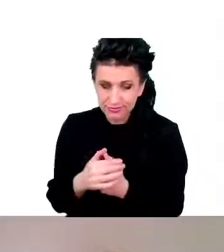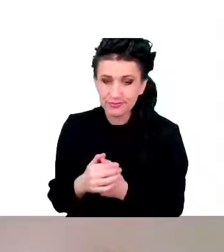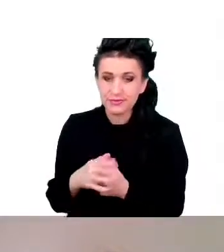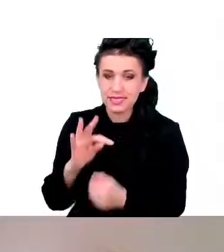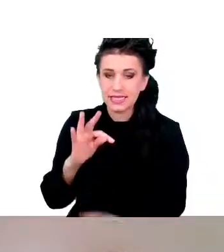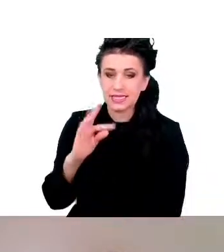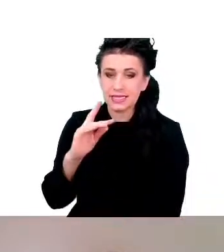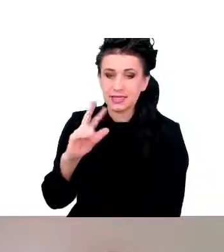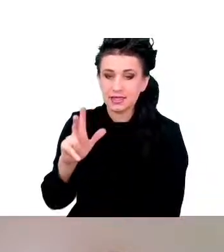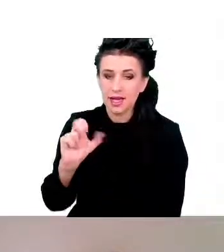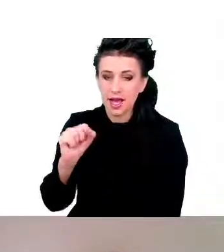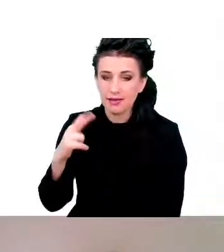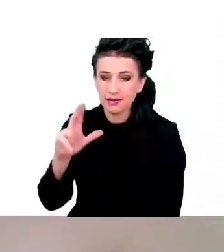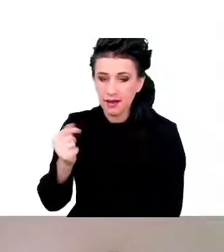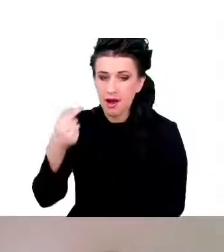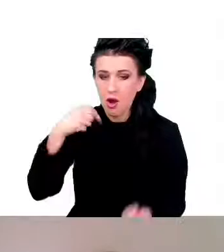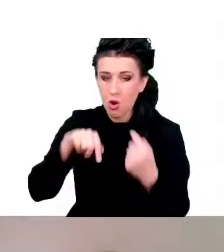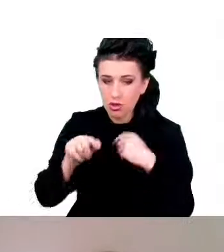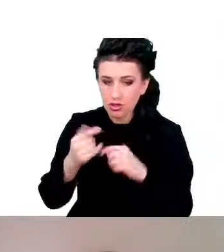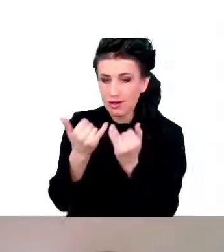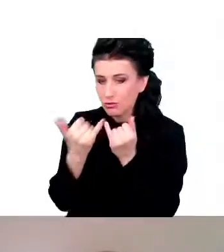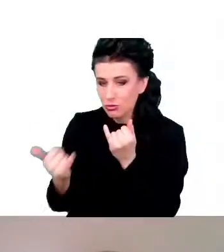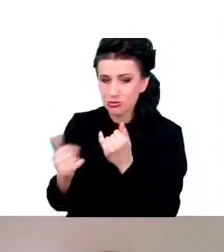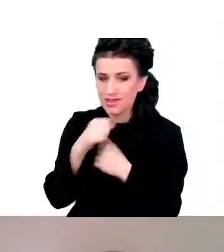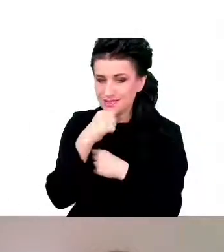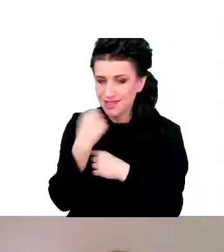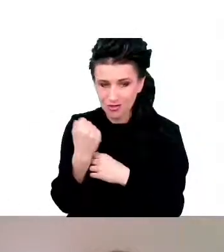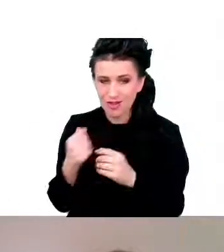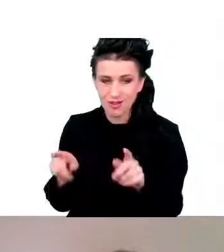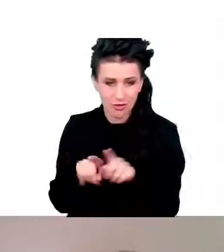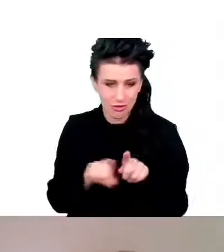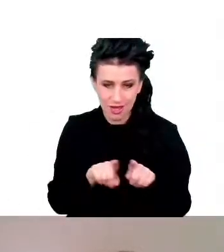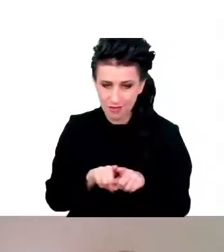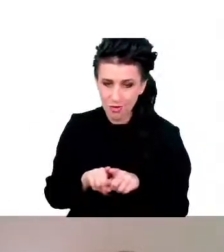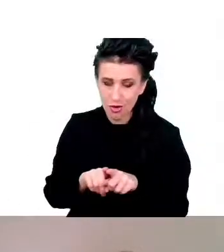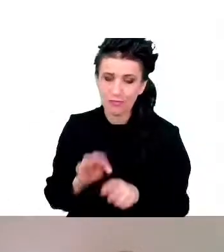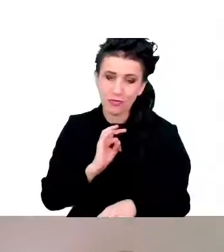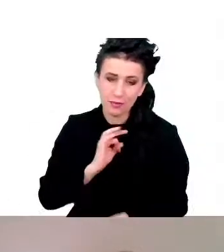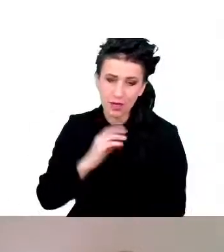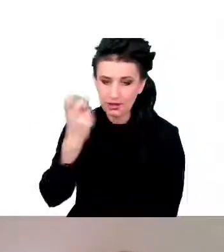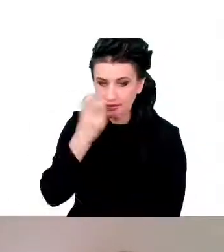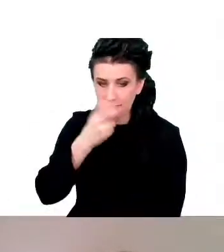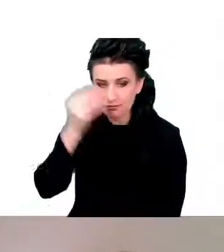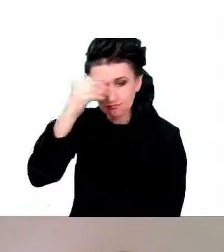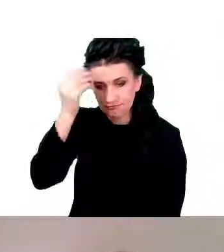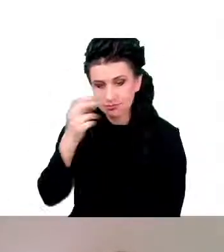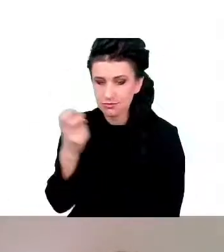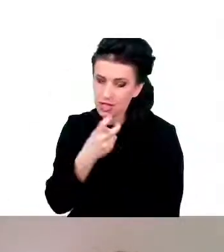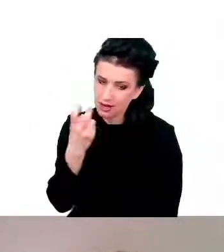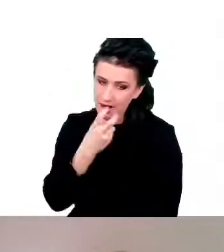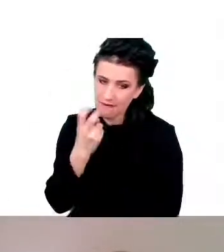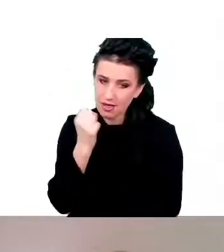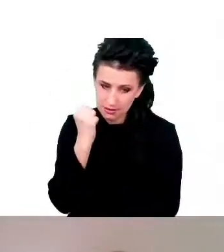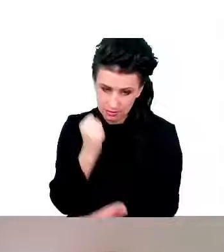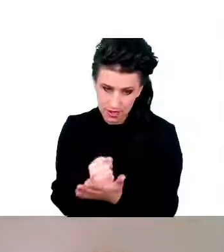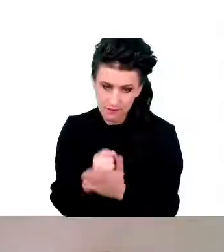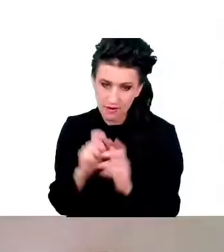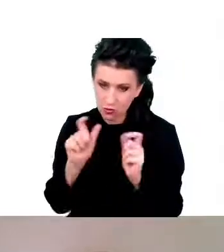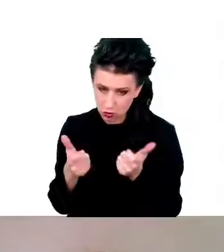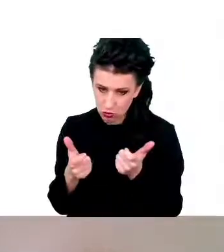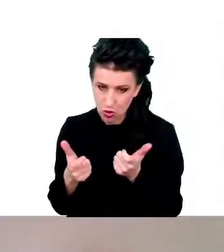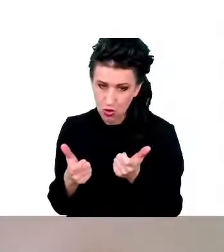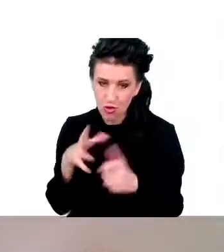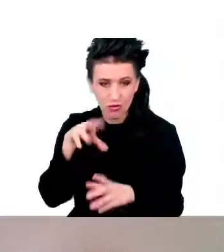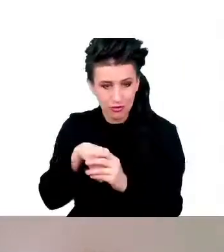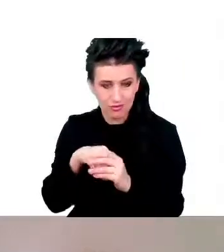organów. Natomiast z punktu widzenia moich zainteresowań naukowych najciekawsze jest to, co dzieje